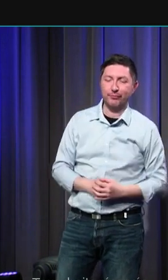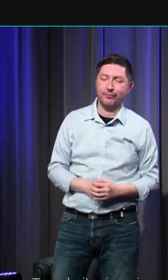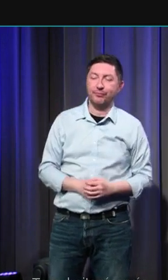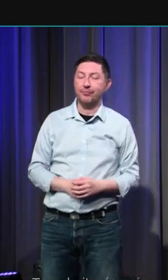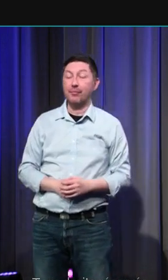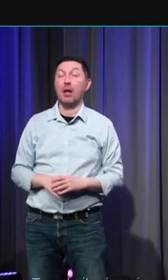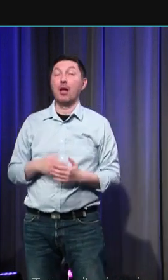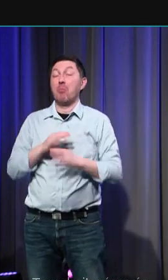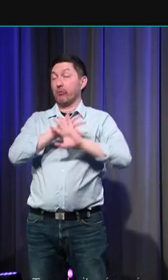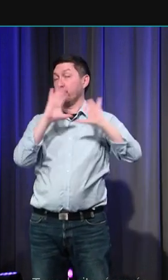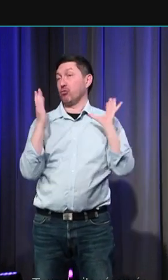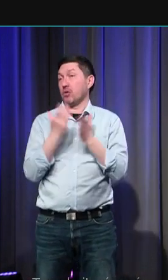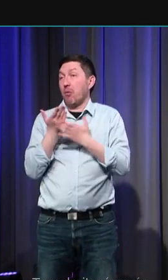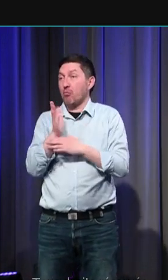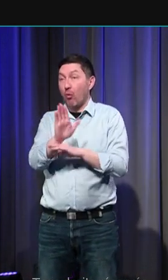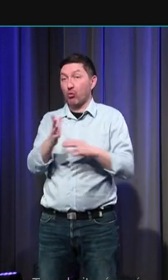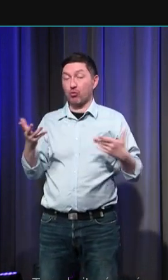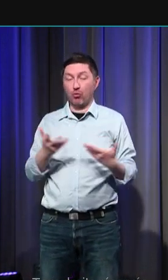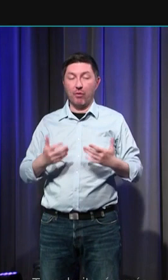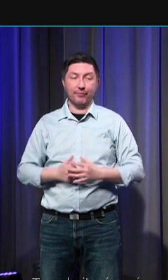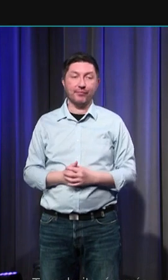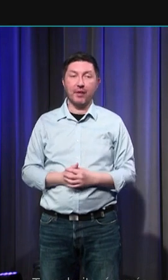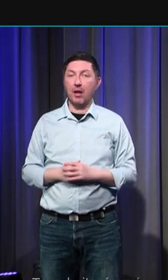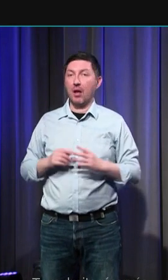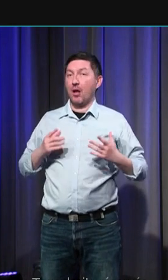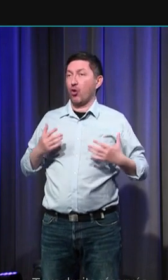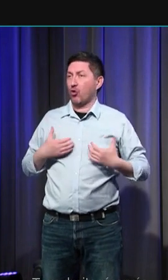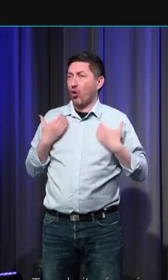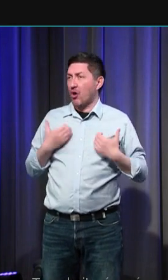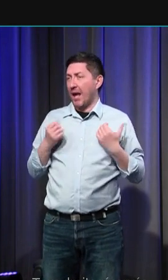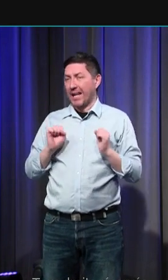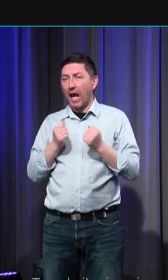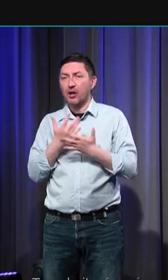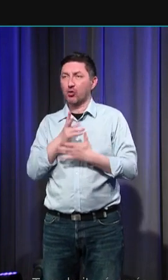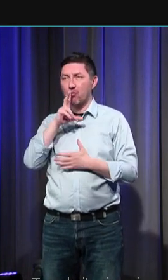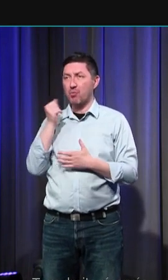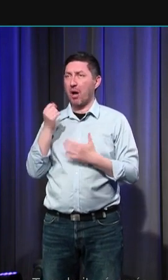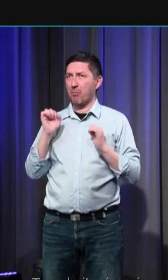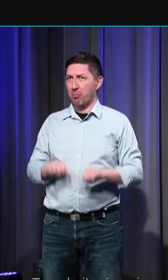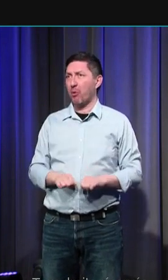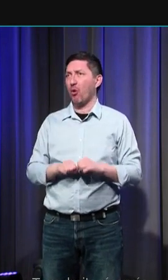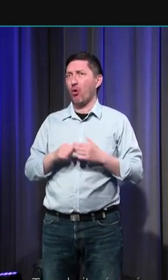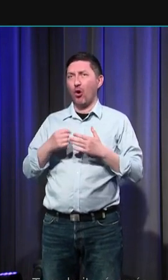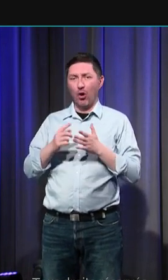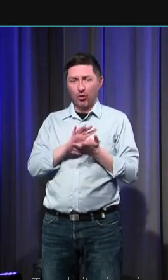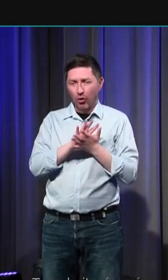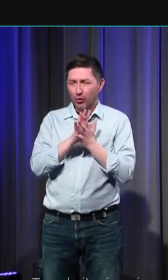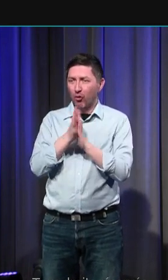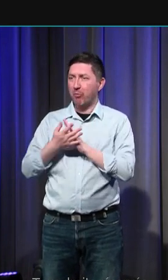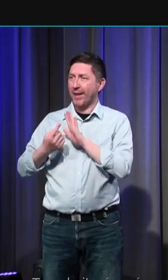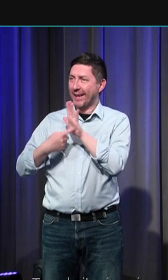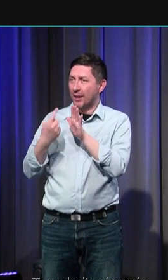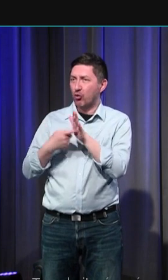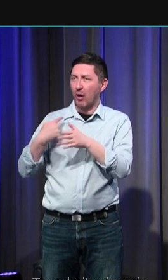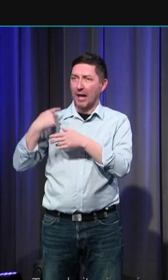elle aussi être maîtrisée ritualisée l'historien Vincent Chalet par exemple s'est intéressé